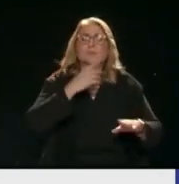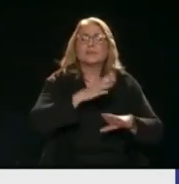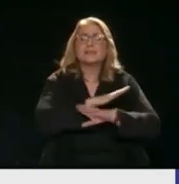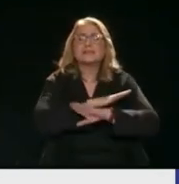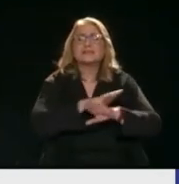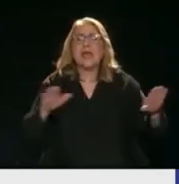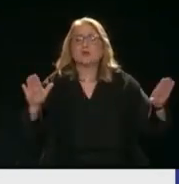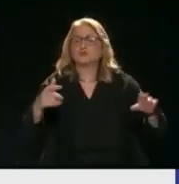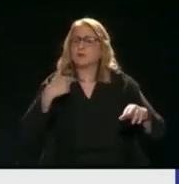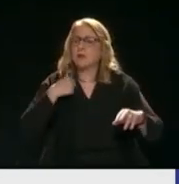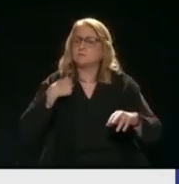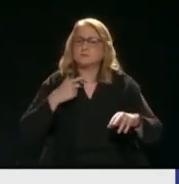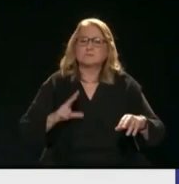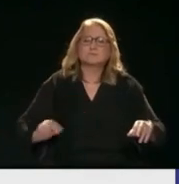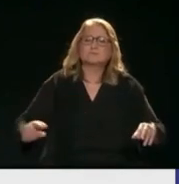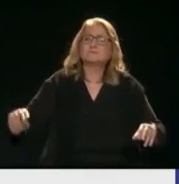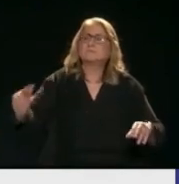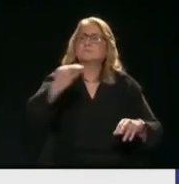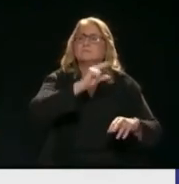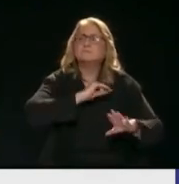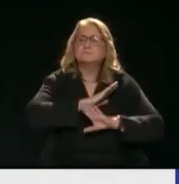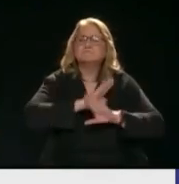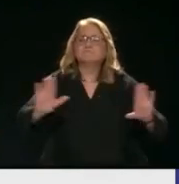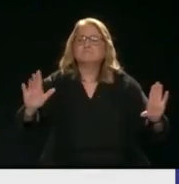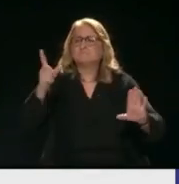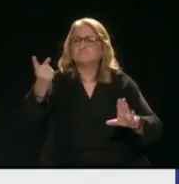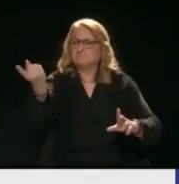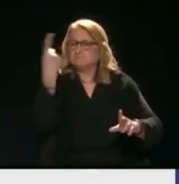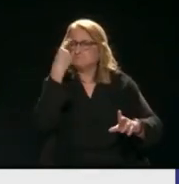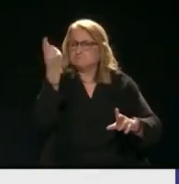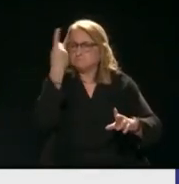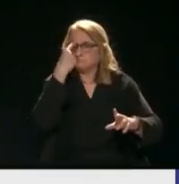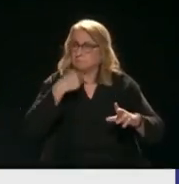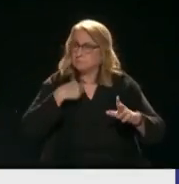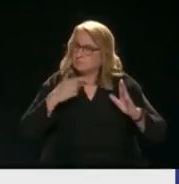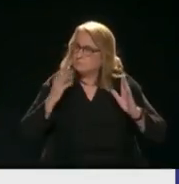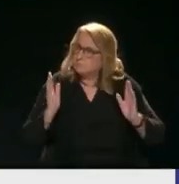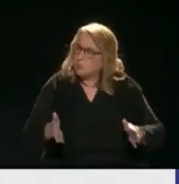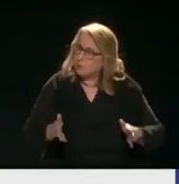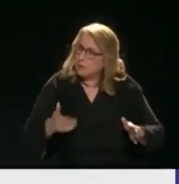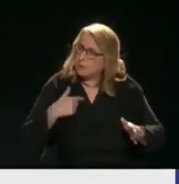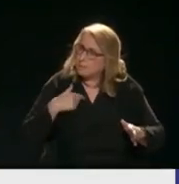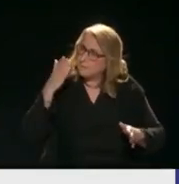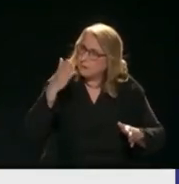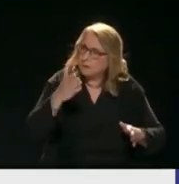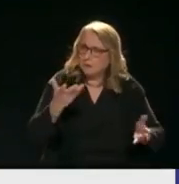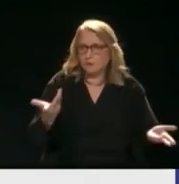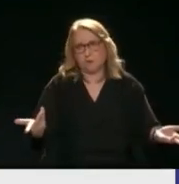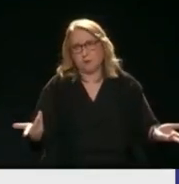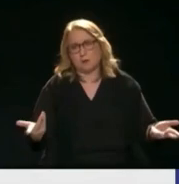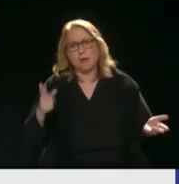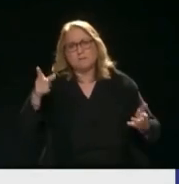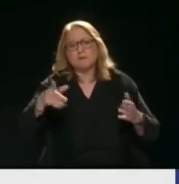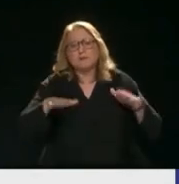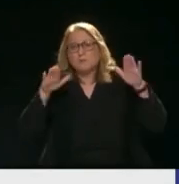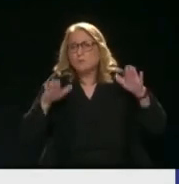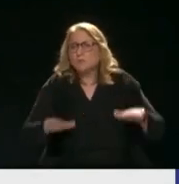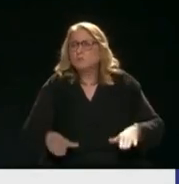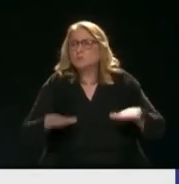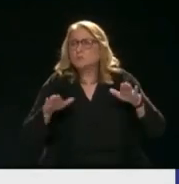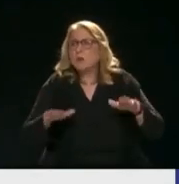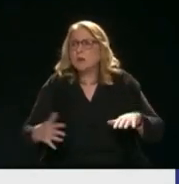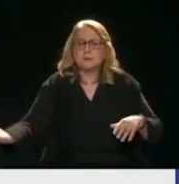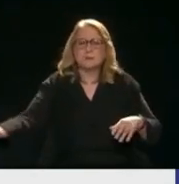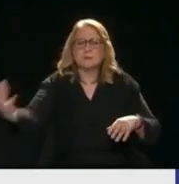Εμείς είμαστε εδώ Και θα δείτε τι θα σας κάνουμε Είναι δυνατόν να έρχεται Μουσουλμανικό στοιχείο Το οποίο είναι ίδιο Δηλαδή